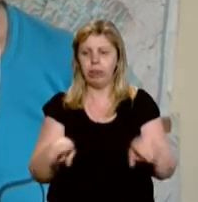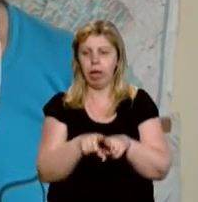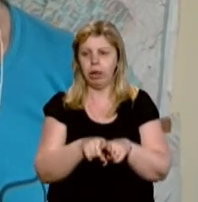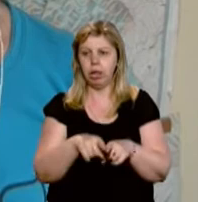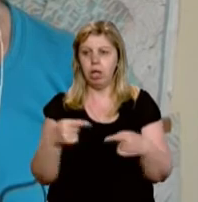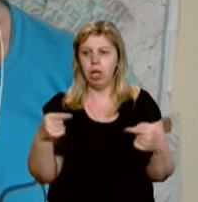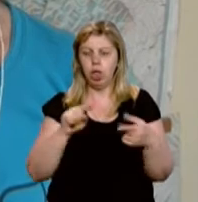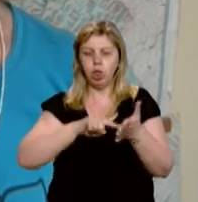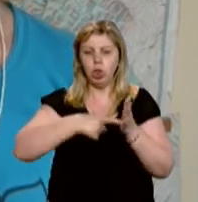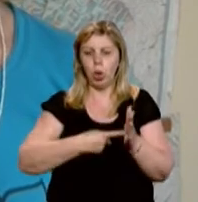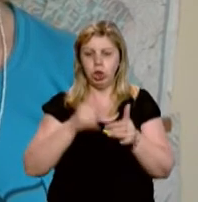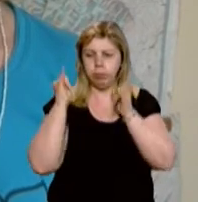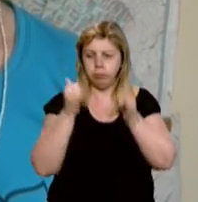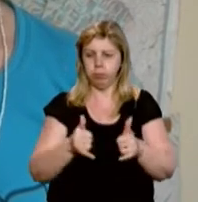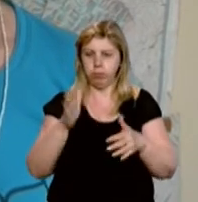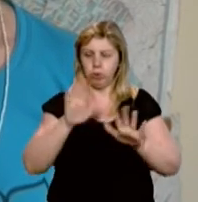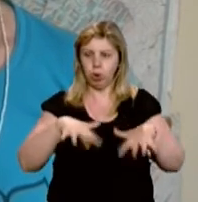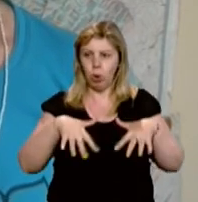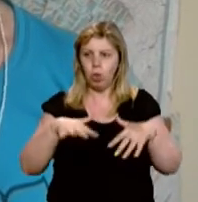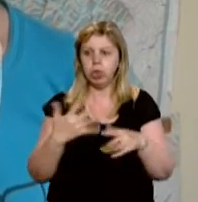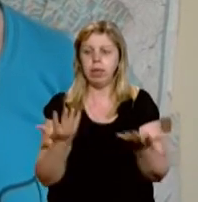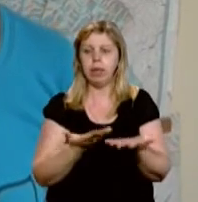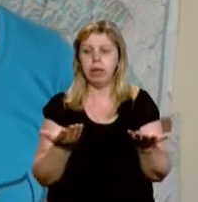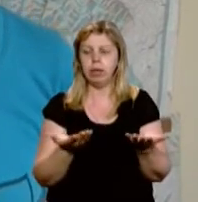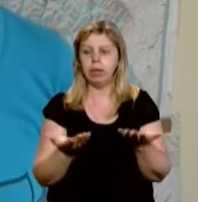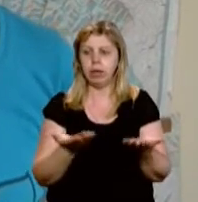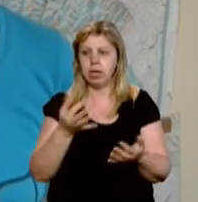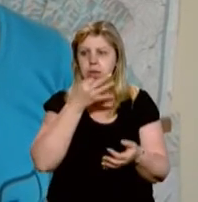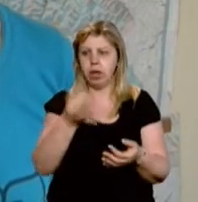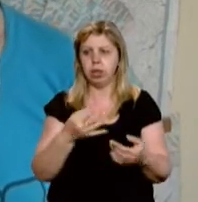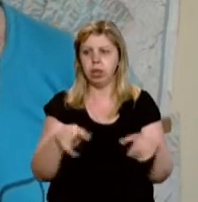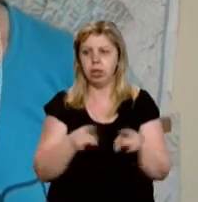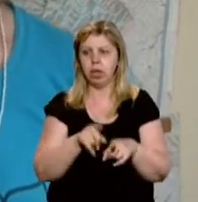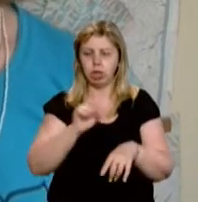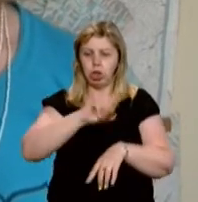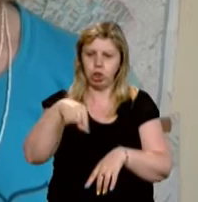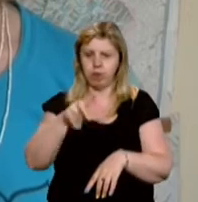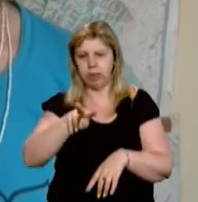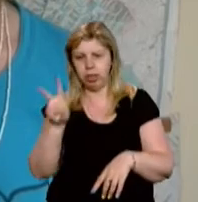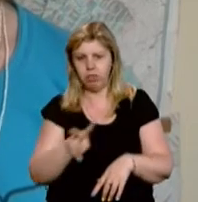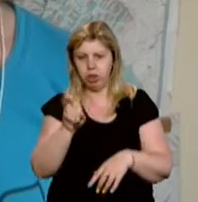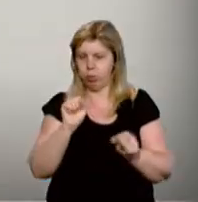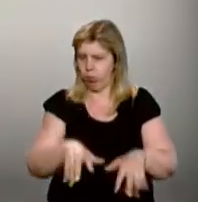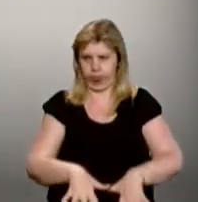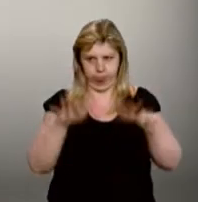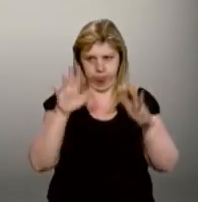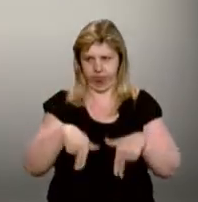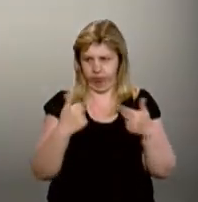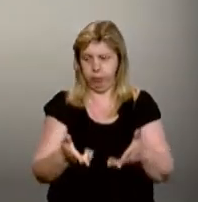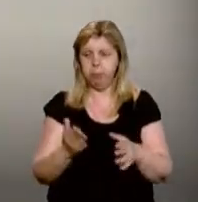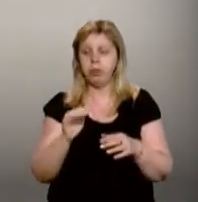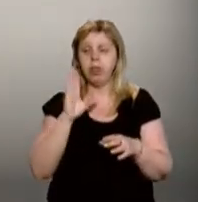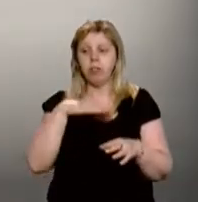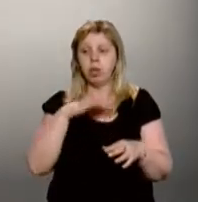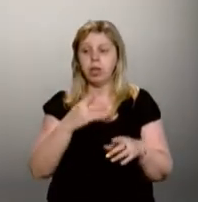точечні зливові дощі, які, скажімо так, за годину, за дві години і так далі. Підвищення рівня